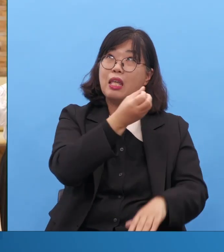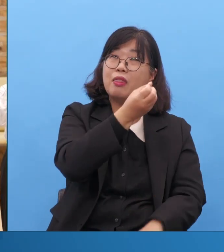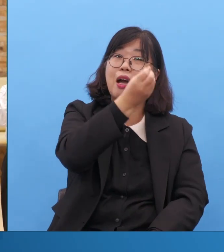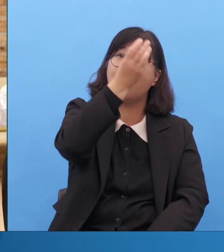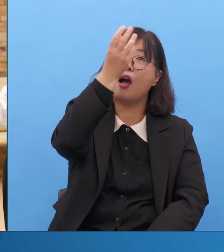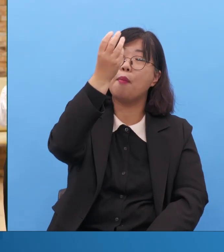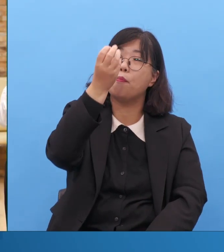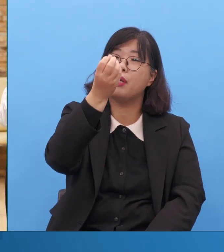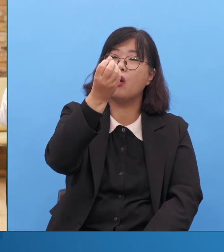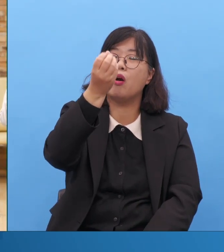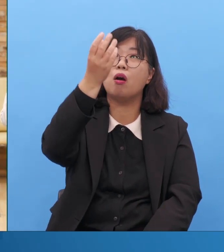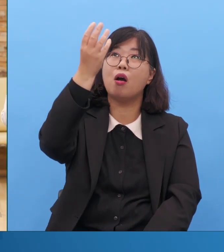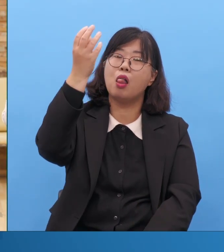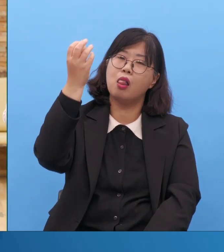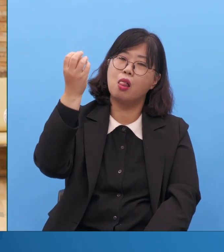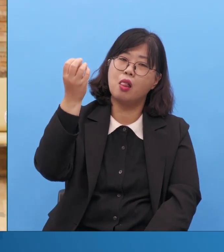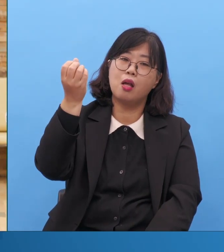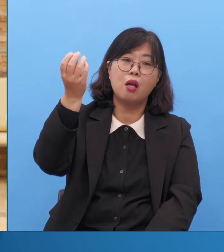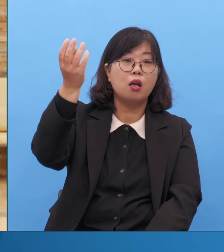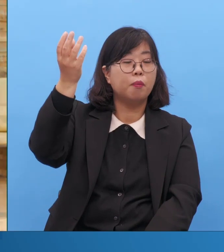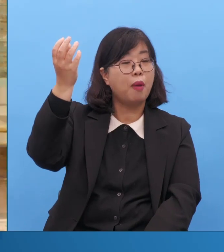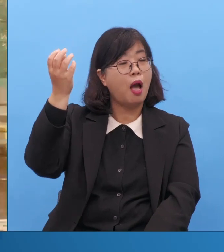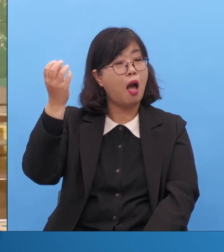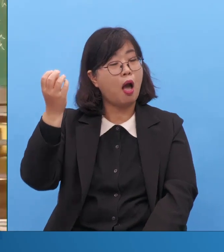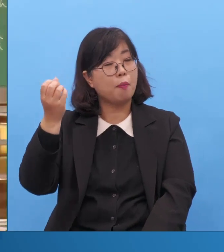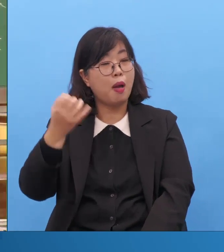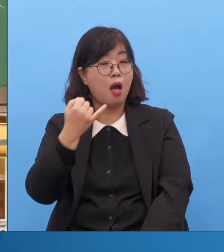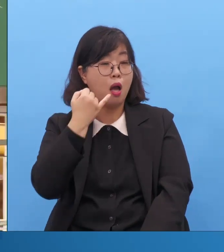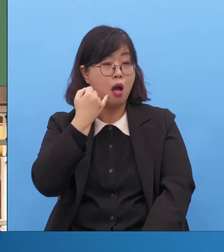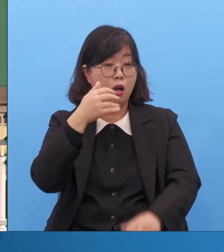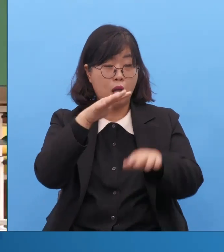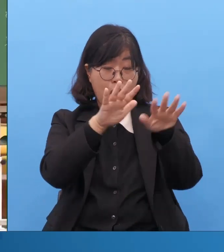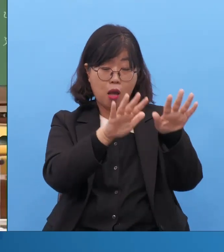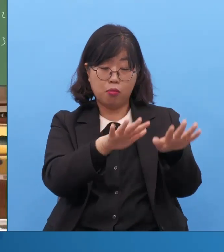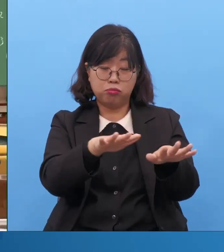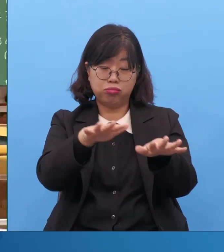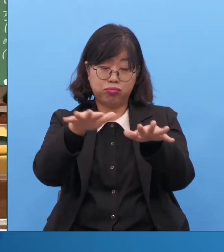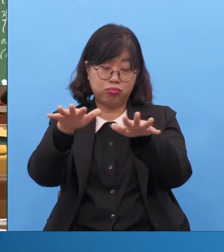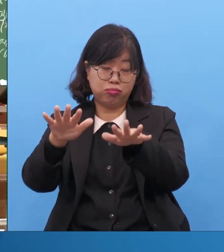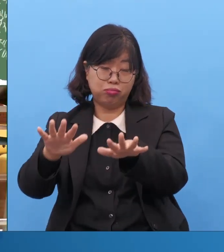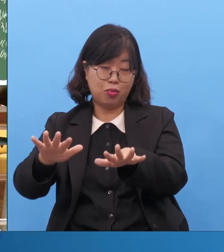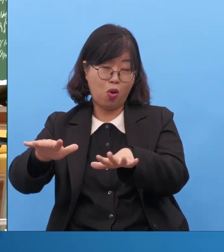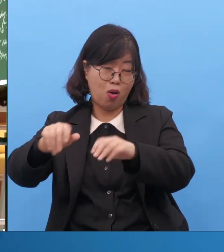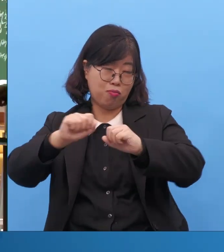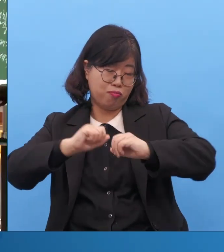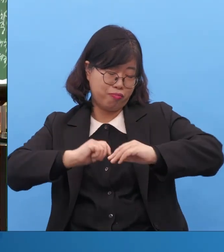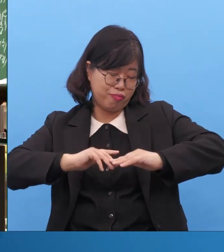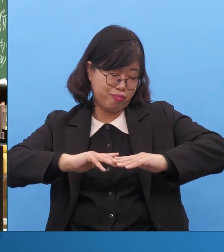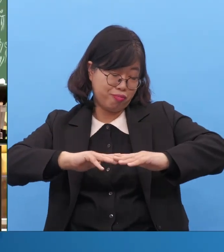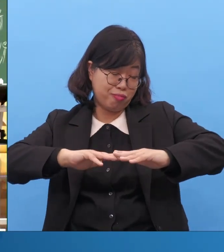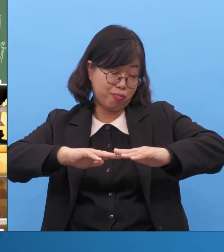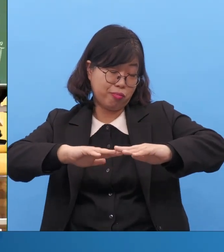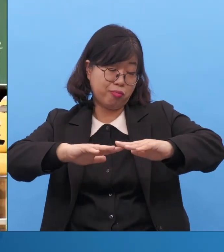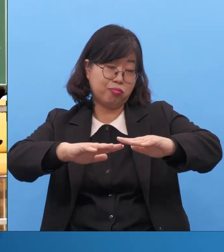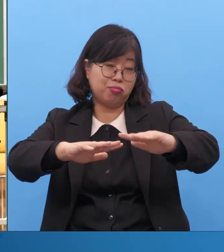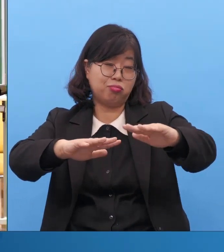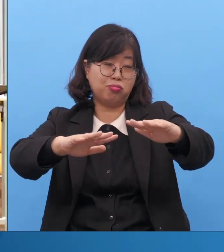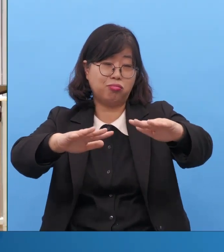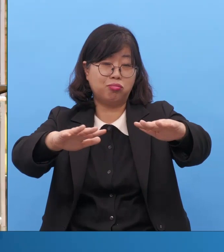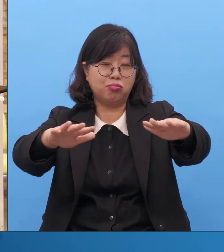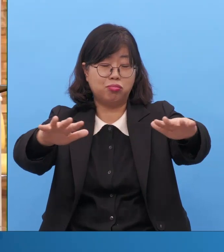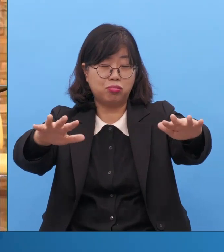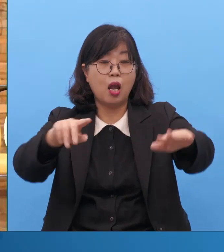빛나며 맘과 맘 바라와